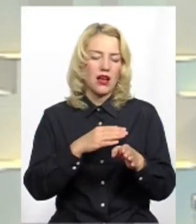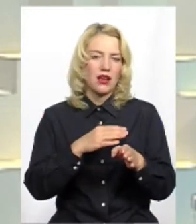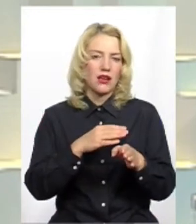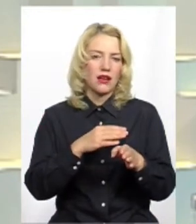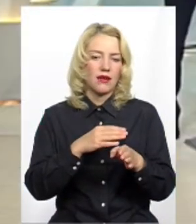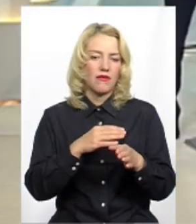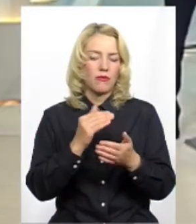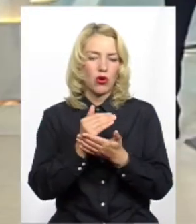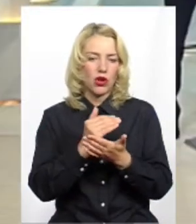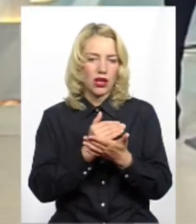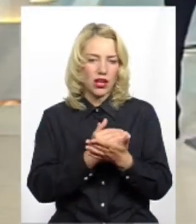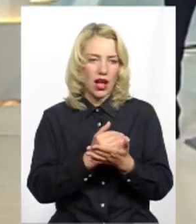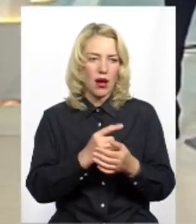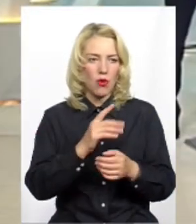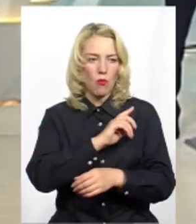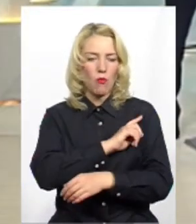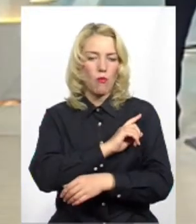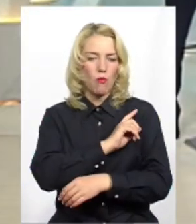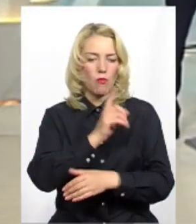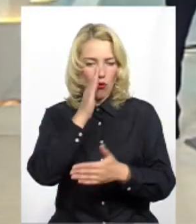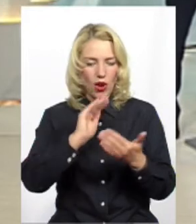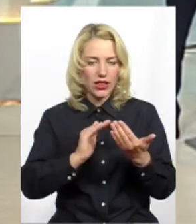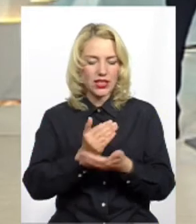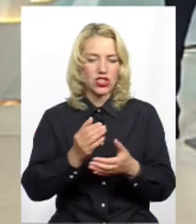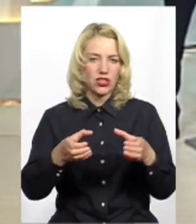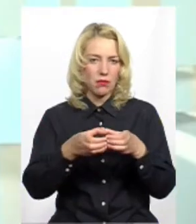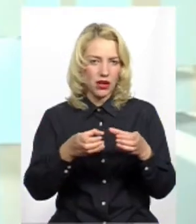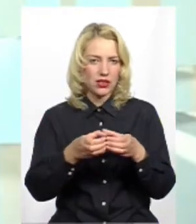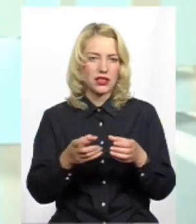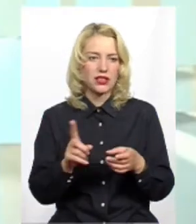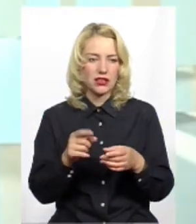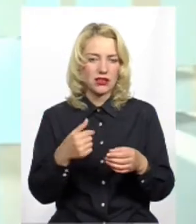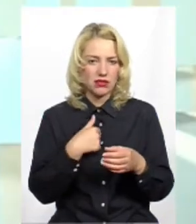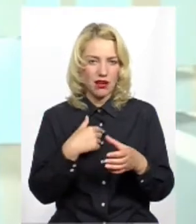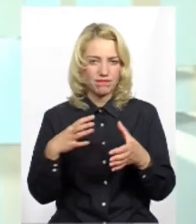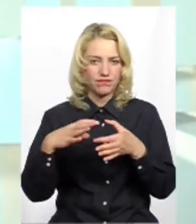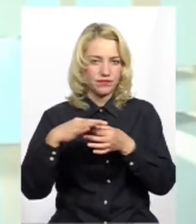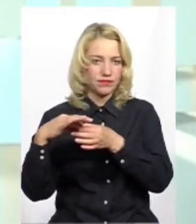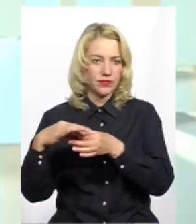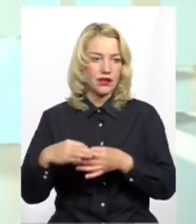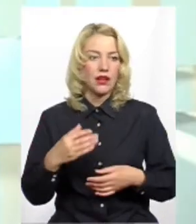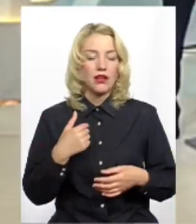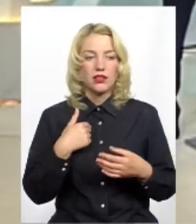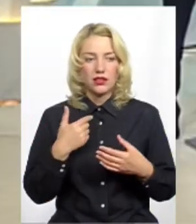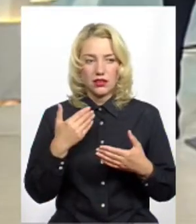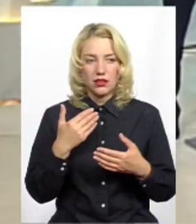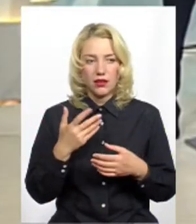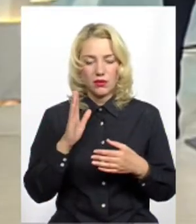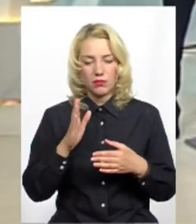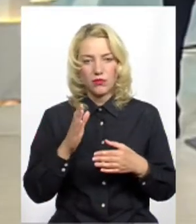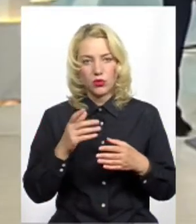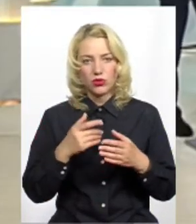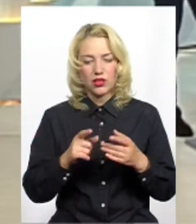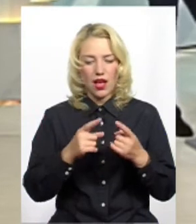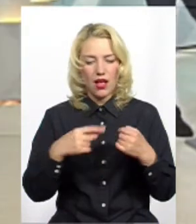українців, безпосередньо тих політичних цілів, які я знаходжусь. Дякую. І зараз перед вами на моніторі з'являться виклики округу за